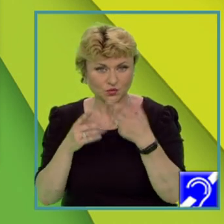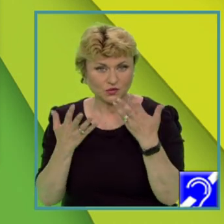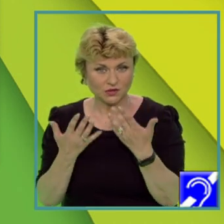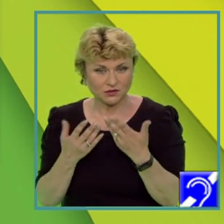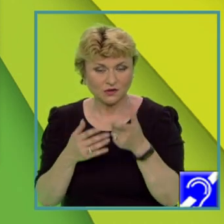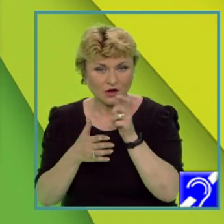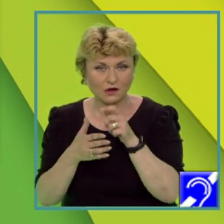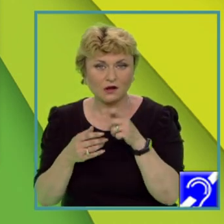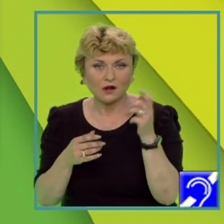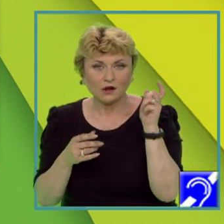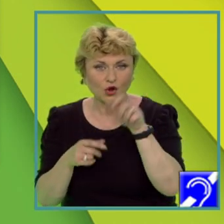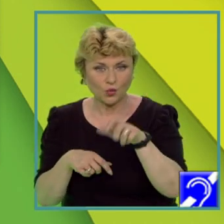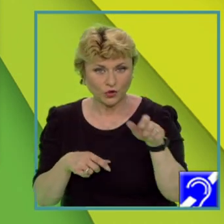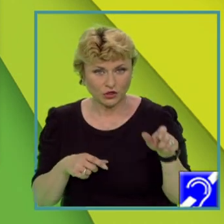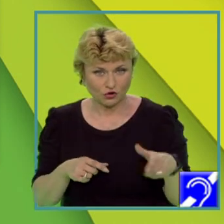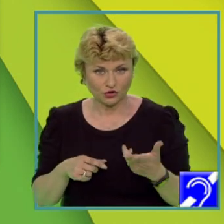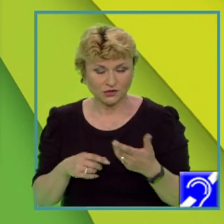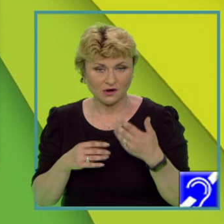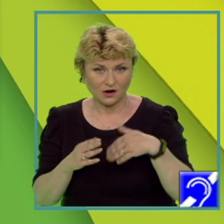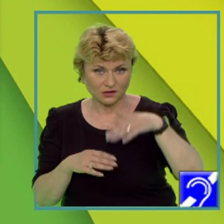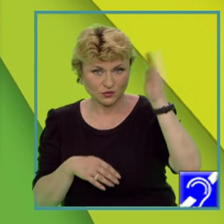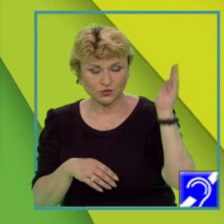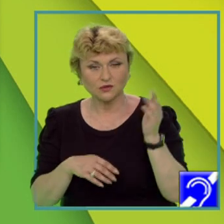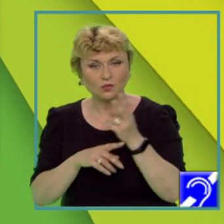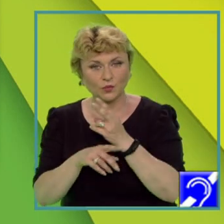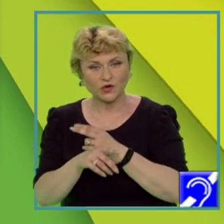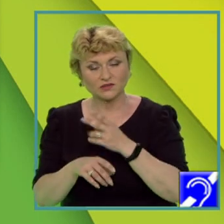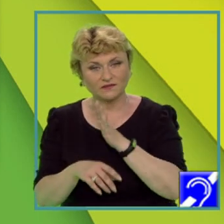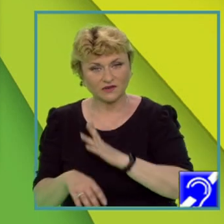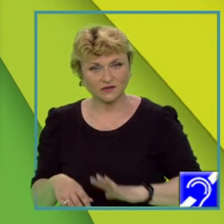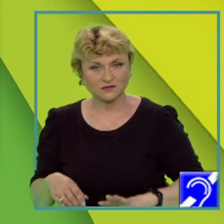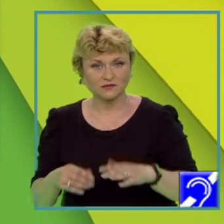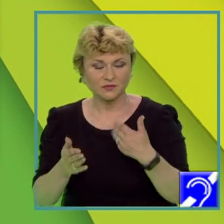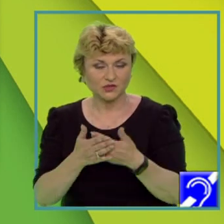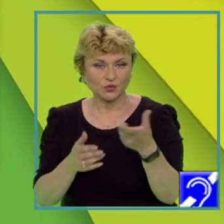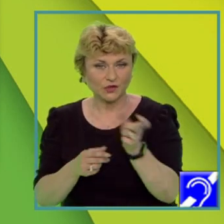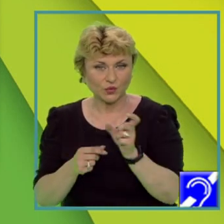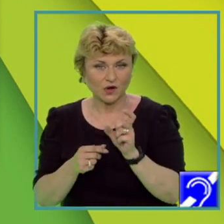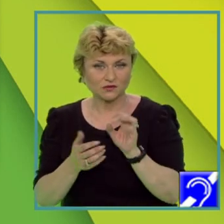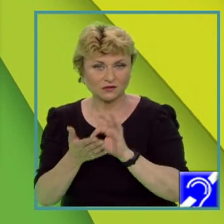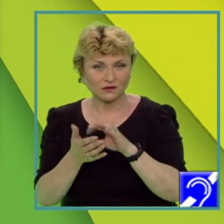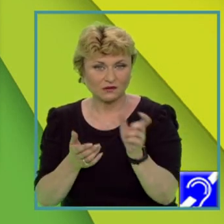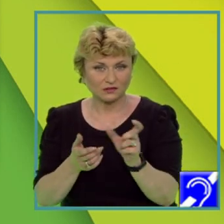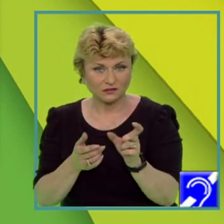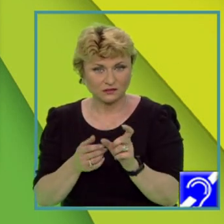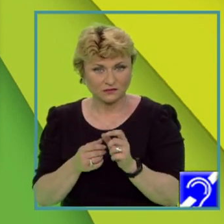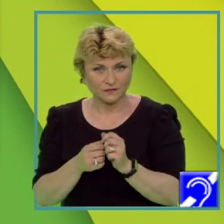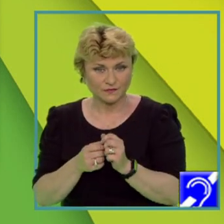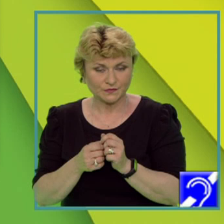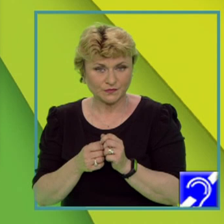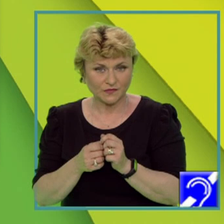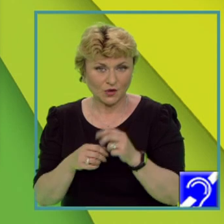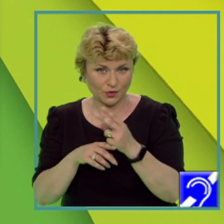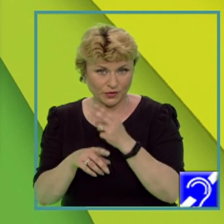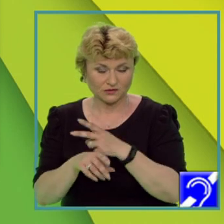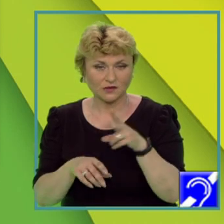locuitori a crescut populația Franței pentru perioada dată. Vom face diferența dintre populația anului